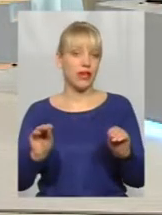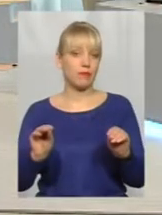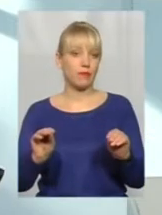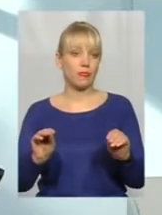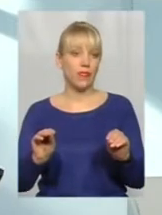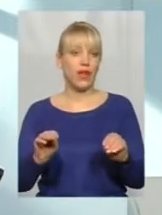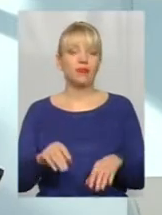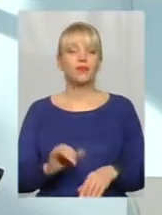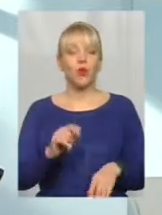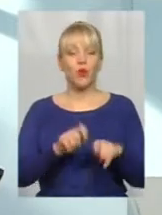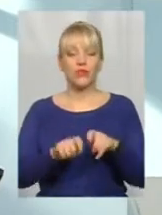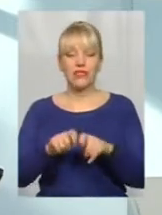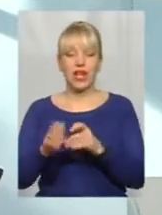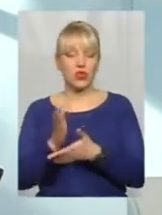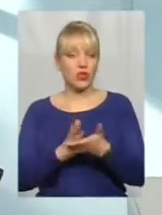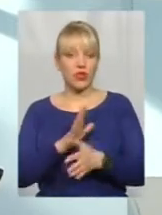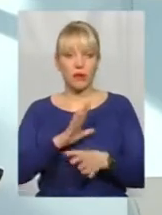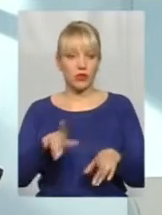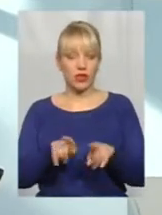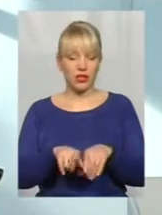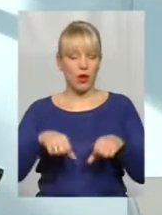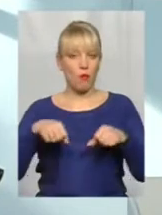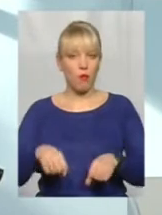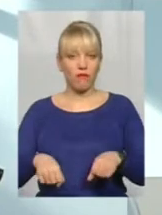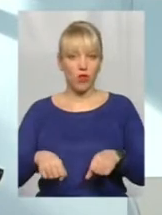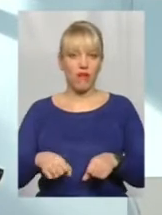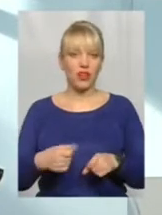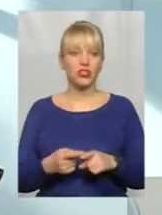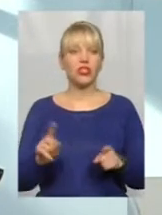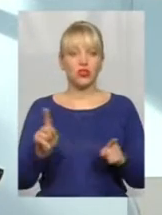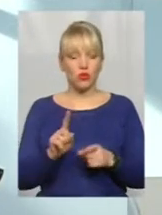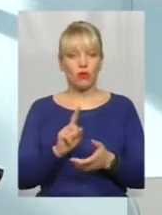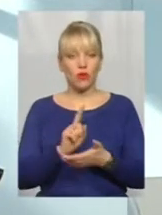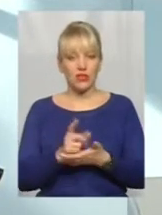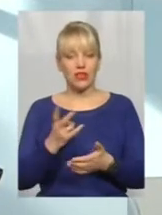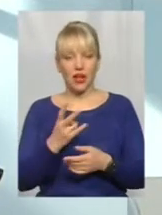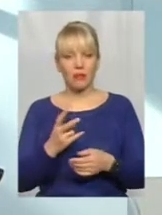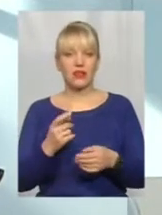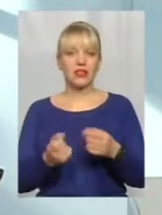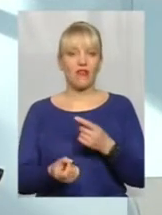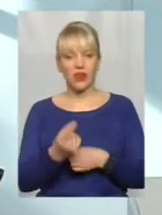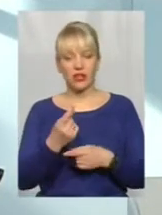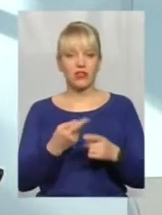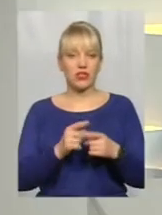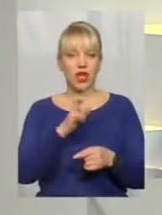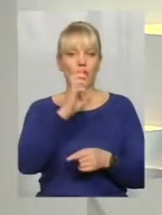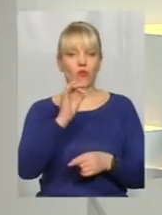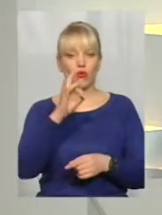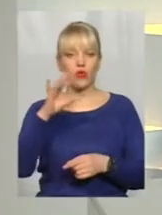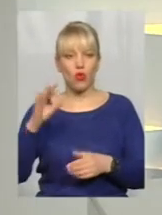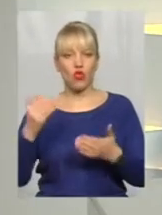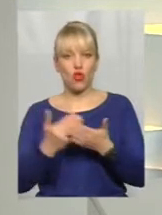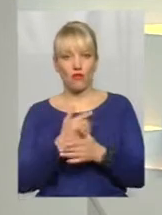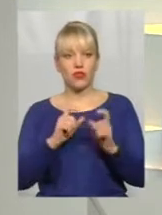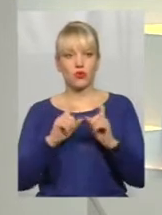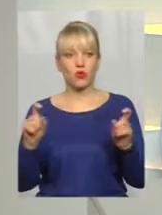У фіскальної служби не було таких, немає таких повноважень? От обов'язково вони повинні з'являтися в цього бюро фінбезпеки, нової структури.